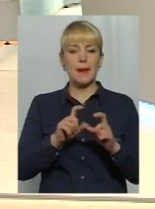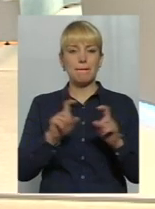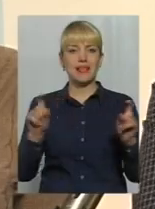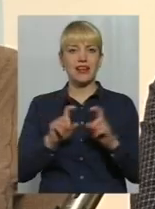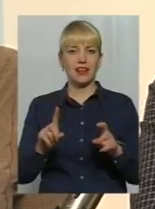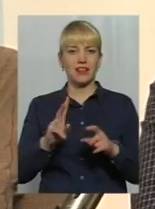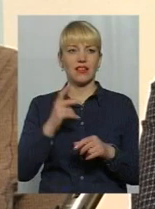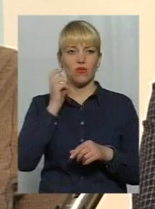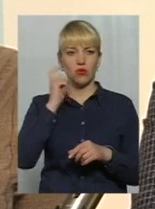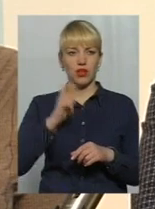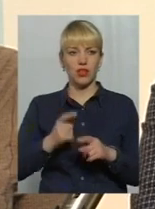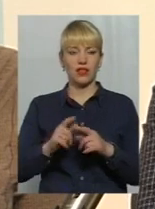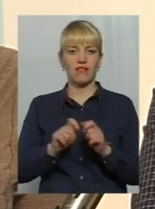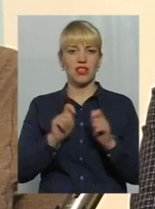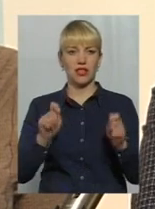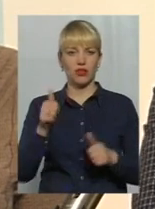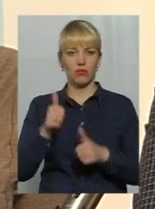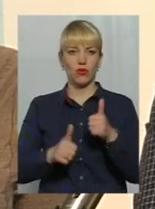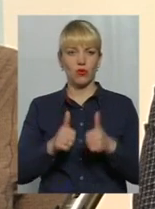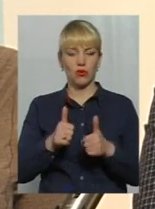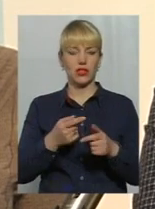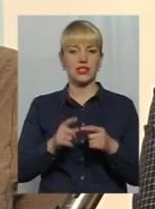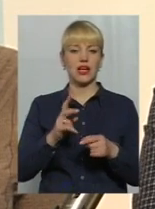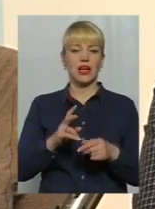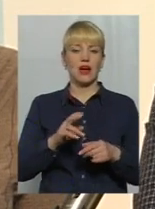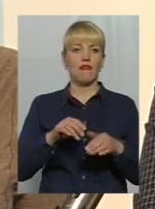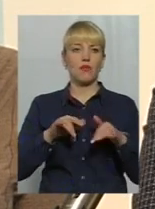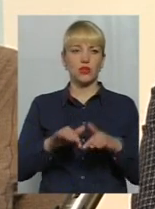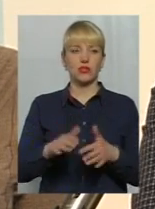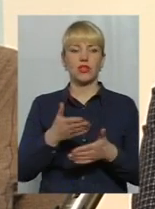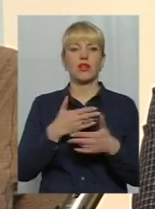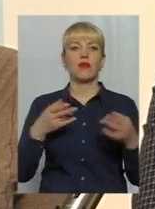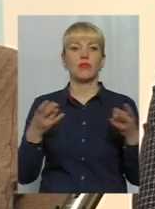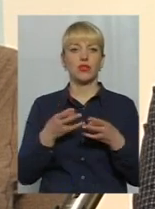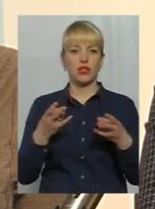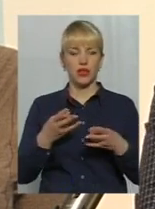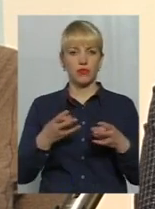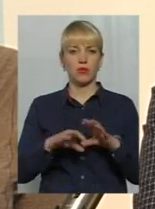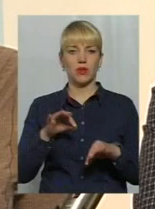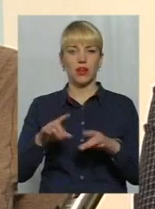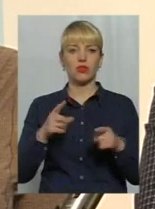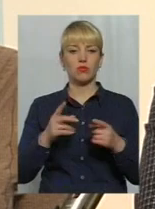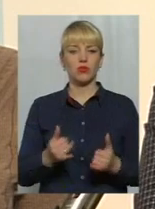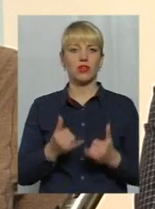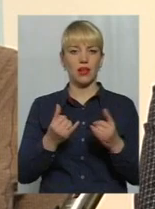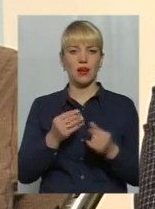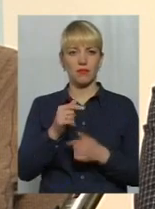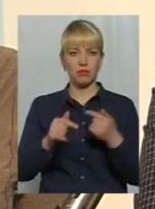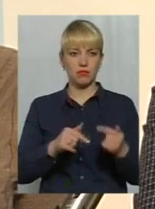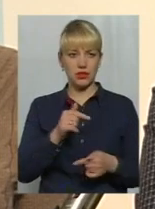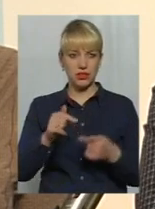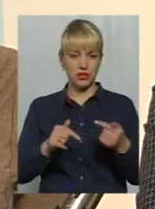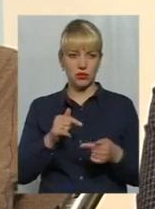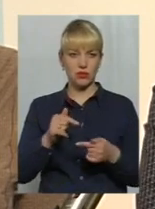при відкритому конкурсі, тендерній процедурі нам потрібно набирати. Тому для бізнесу це, по-перше,